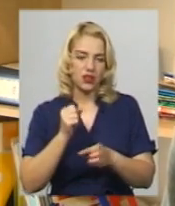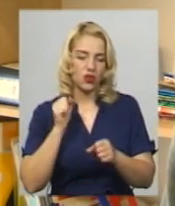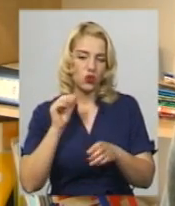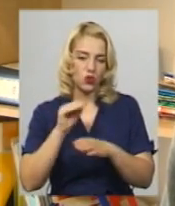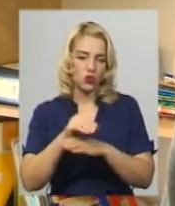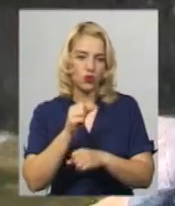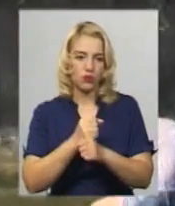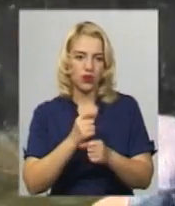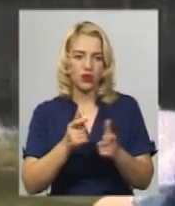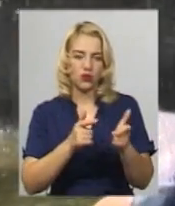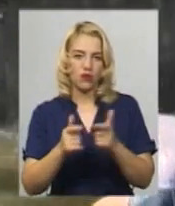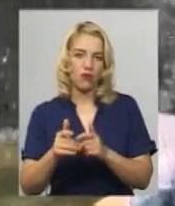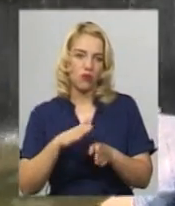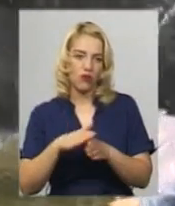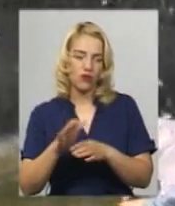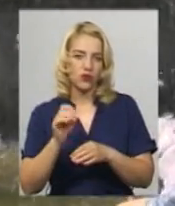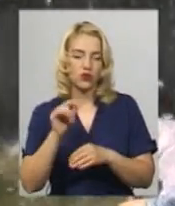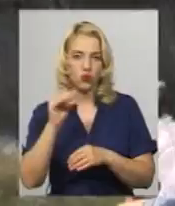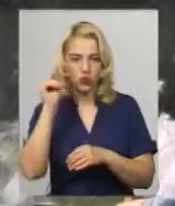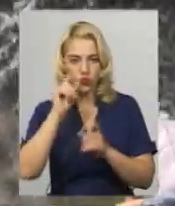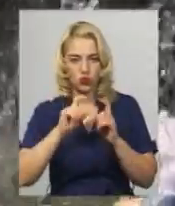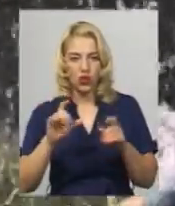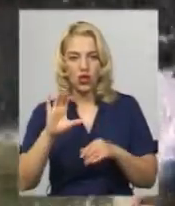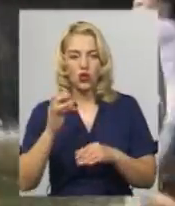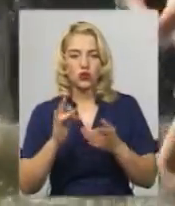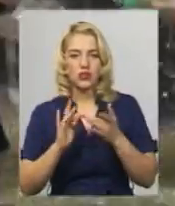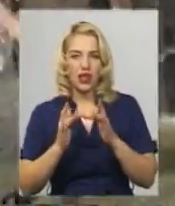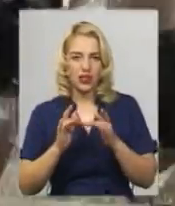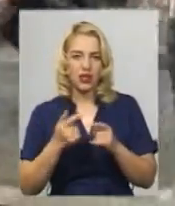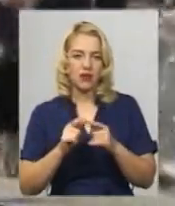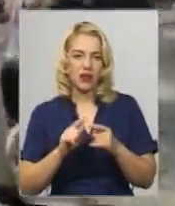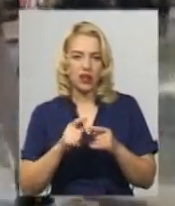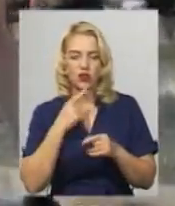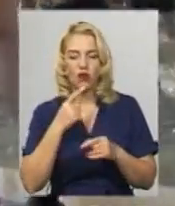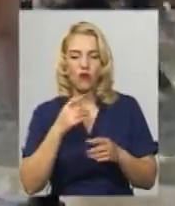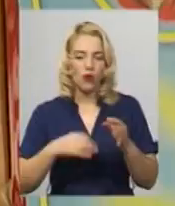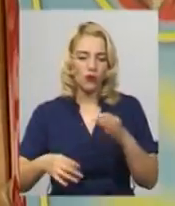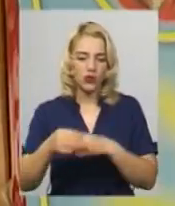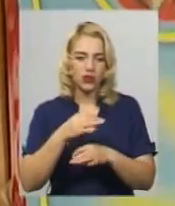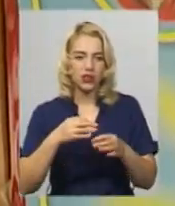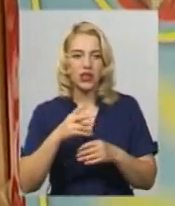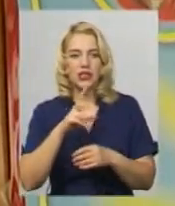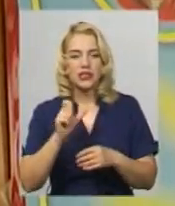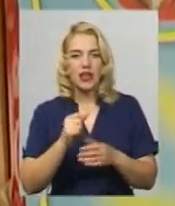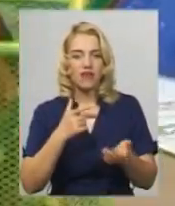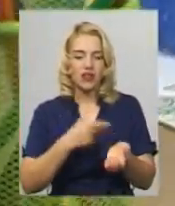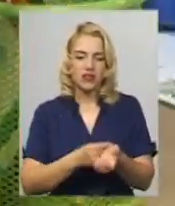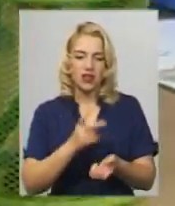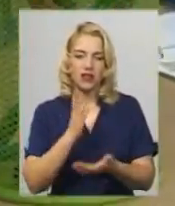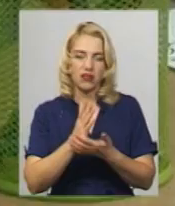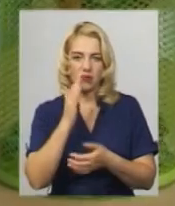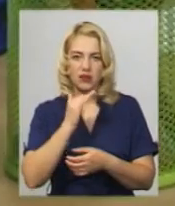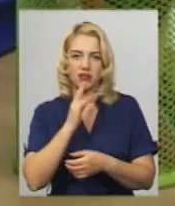готові повністю в школу. У соцмережах почали обговорювати ситуацію навколо вакцинації, а батьки поділилися на два табори – хто за і хто проти щеплень,